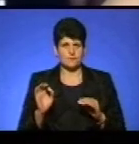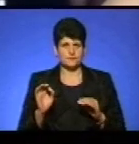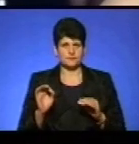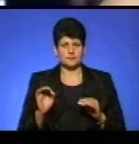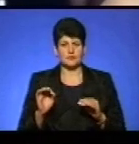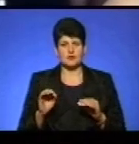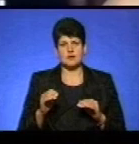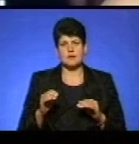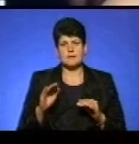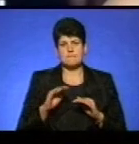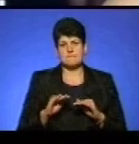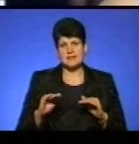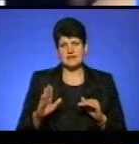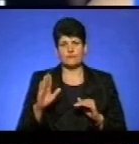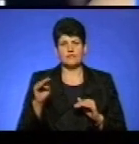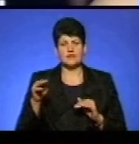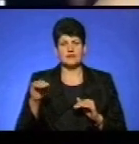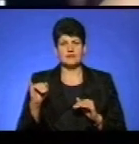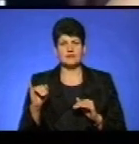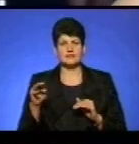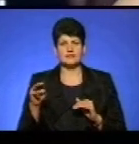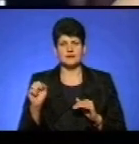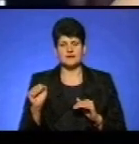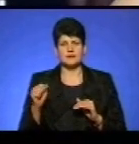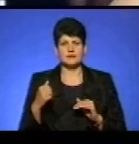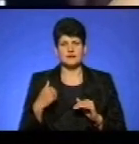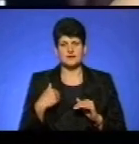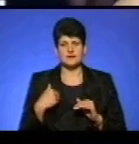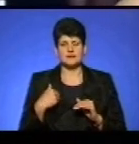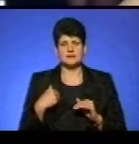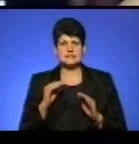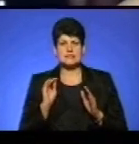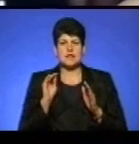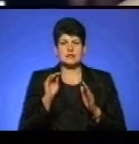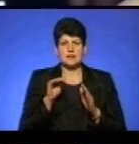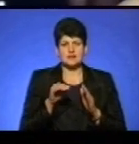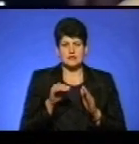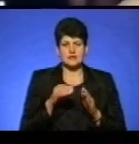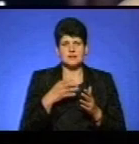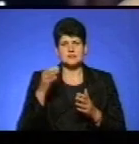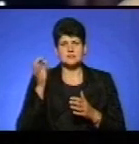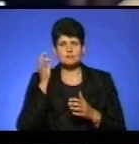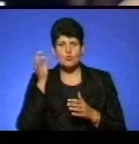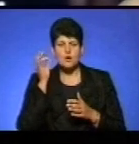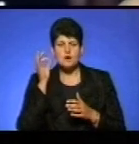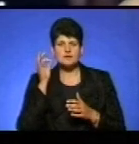Тому що в маленьку вітку я, в головне з героїння, закладала певні спогади